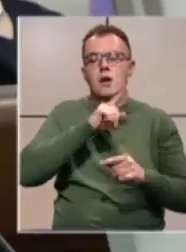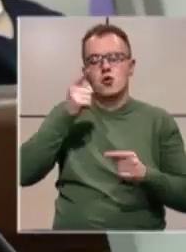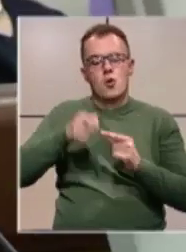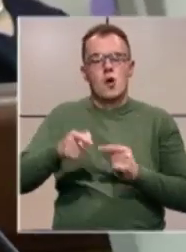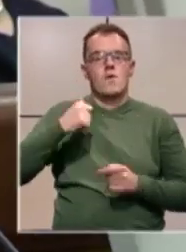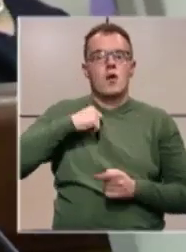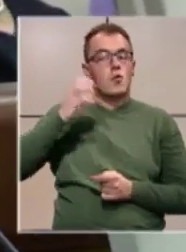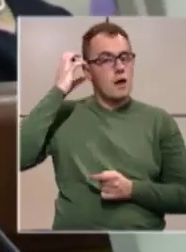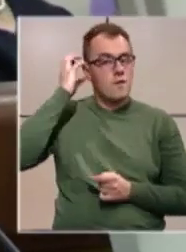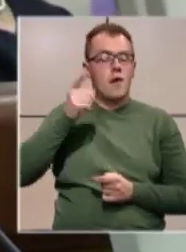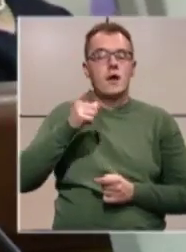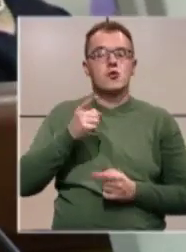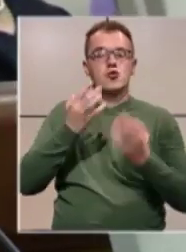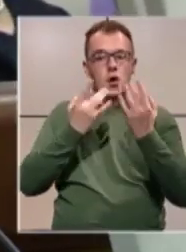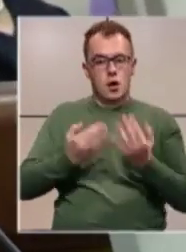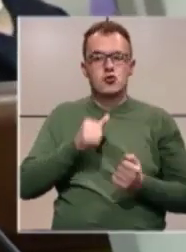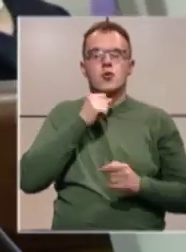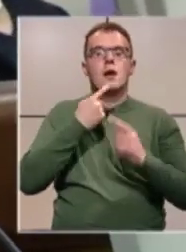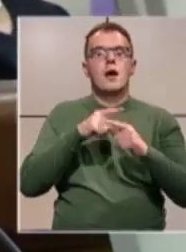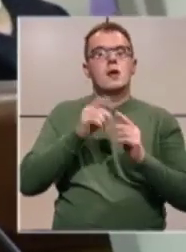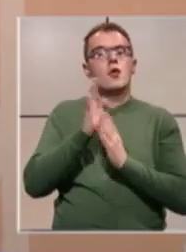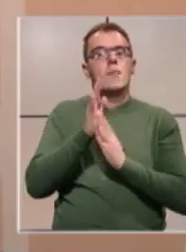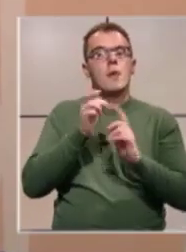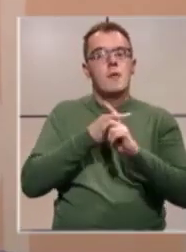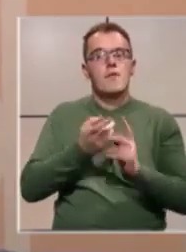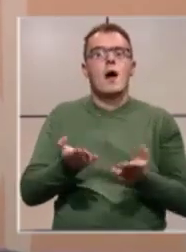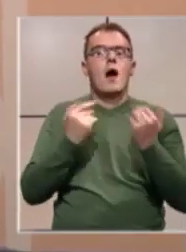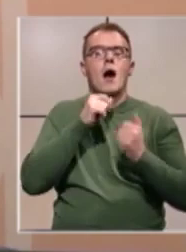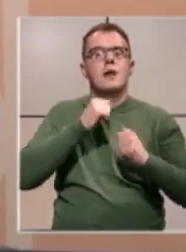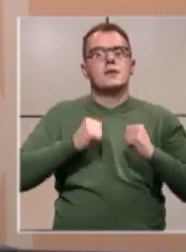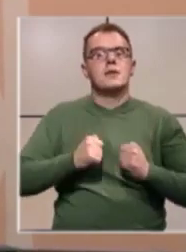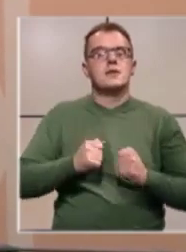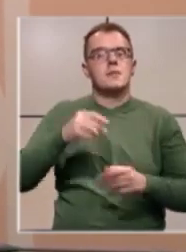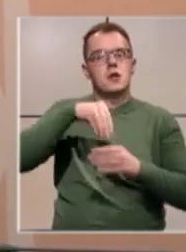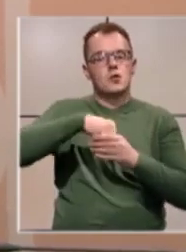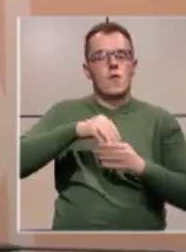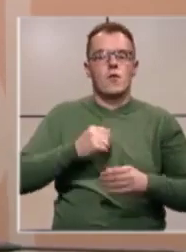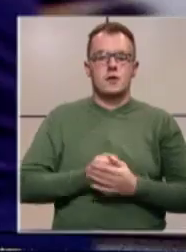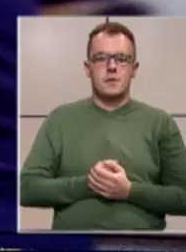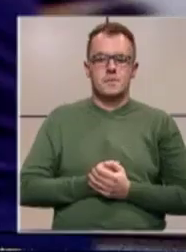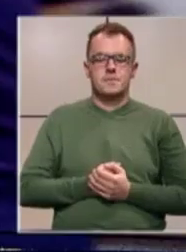godine. Vladajući pak računaju i na kredit MMF-a, ali i stabilizacijskog fonda.